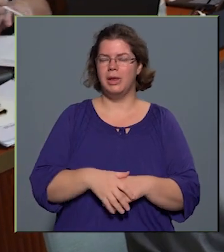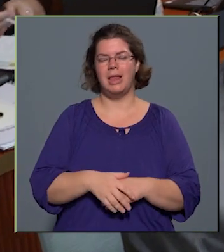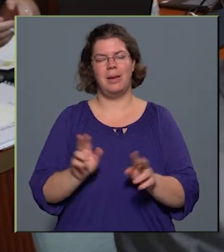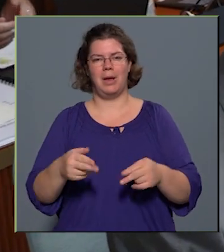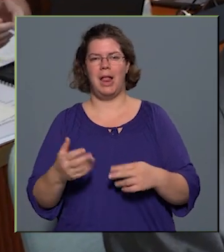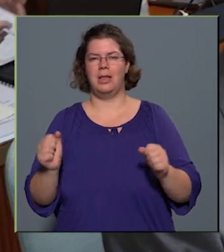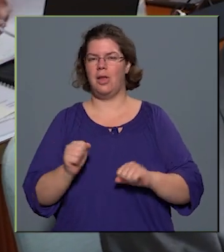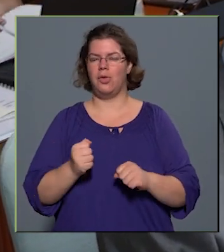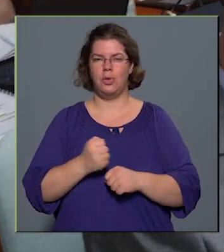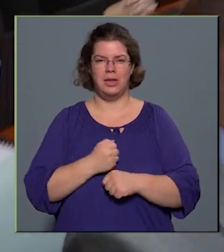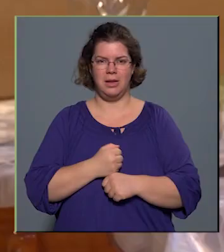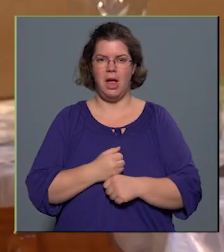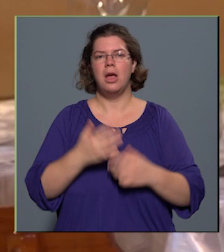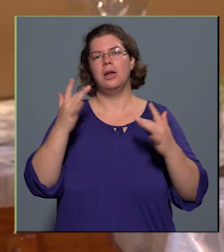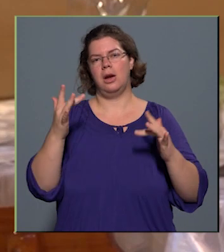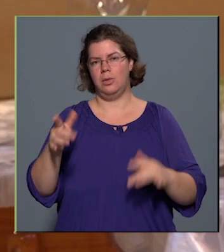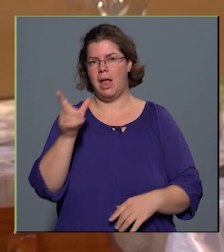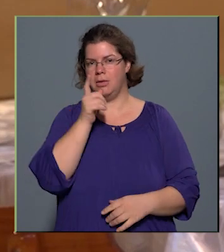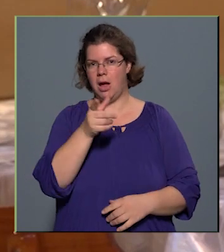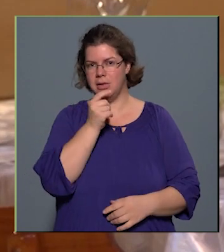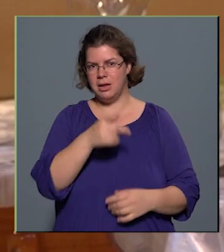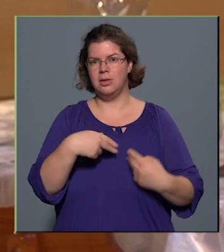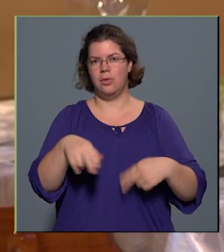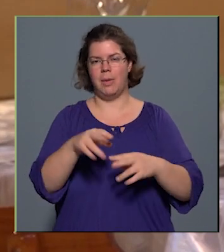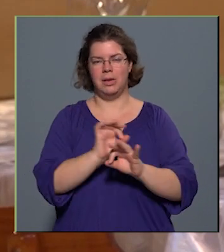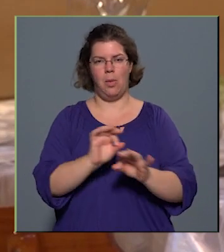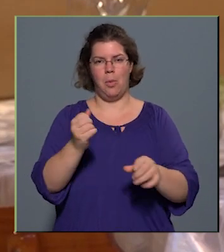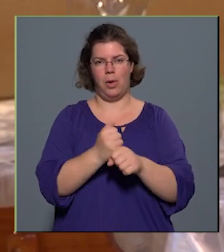nagyon izgulni, gratálok Laci, és további jól munkát kívánokat.